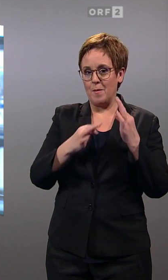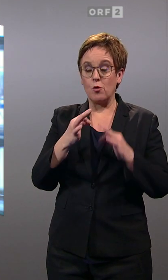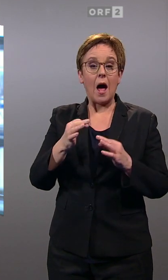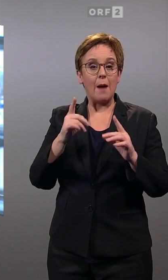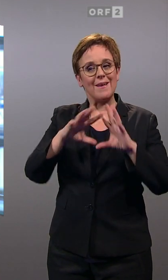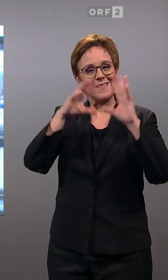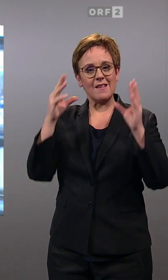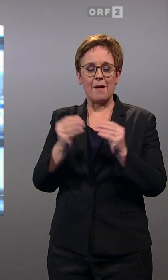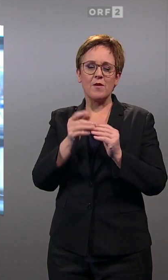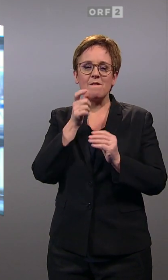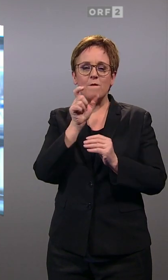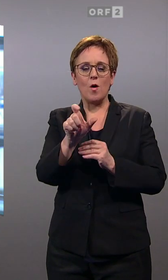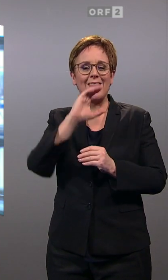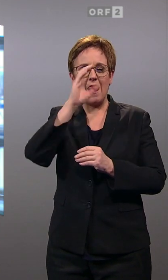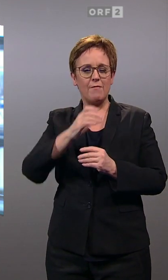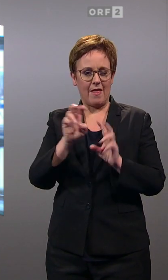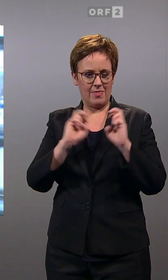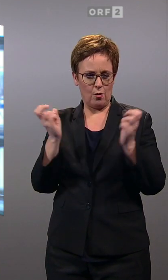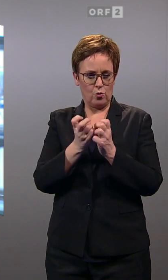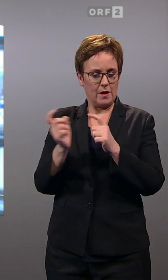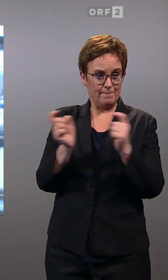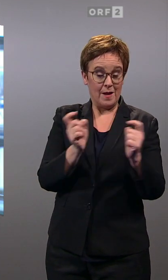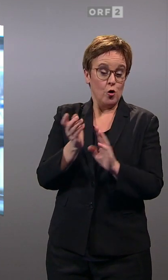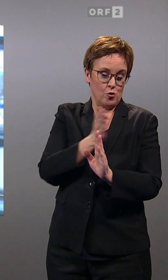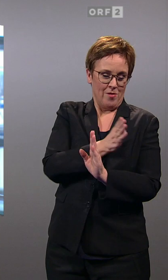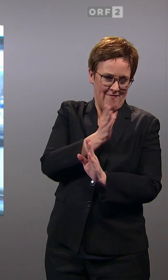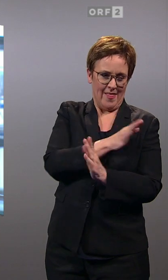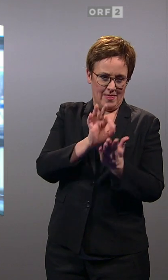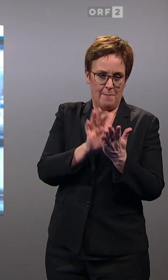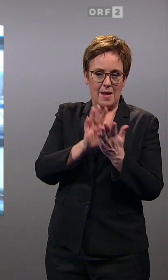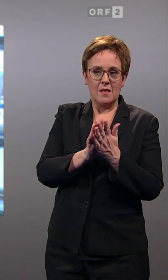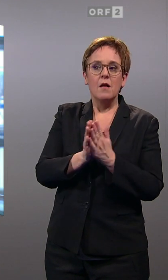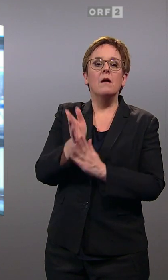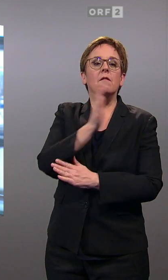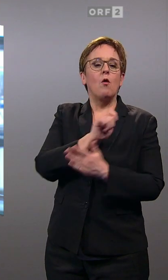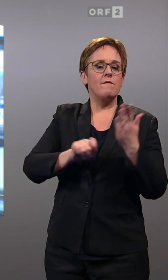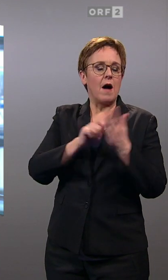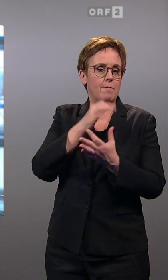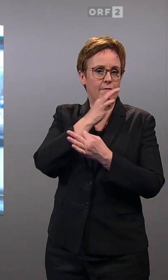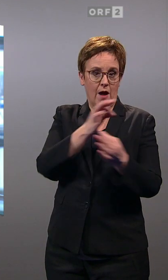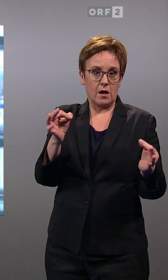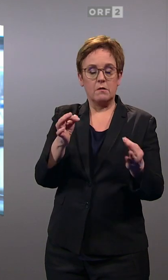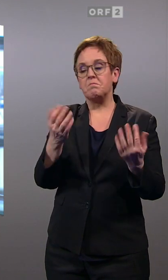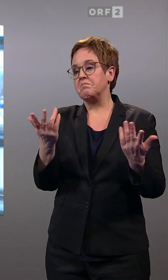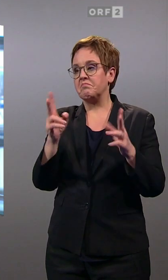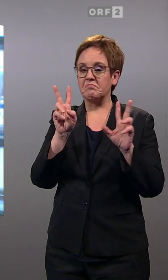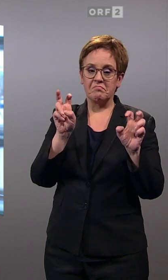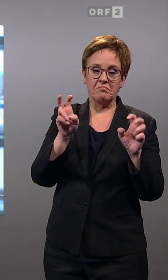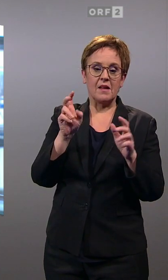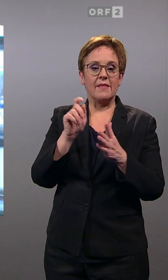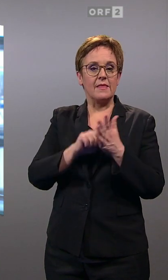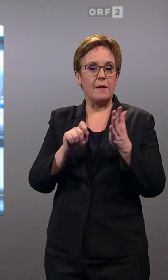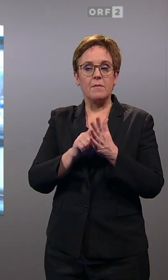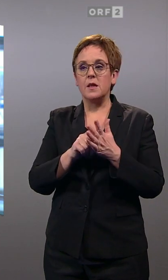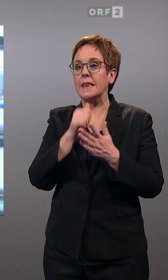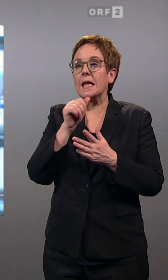sogenannte Elefantenrunde auch schon eine Vorwahlbefragung durchgeführt. Da ging es um welche Themen aus Wählerinnen-Sicht, nicht